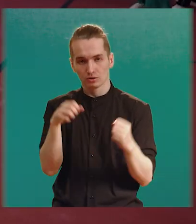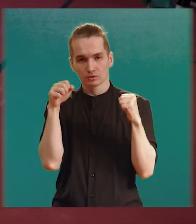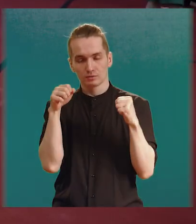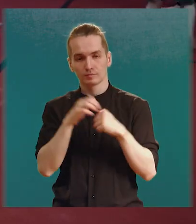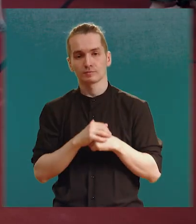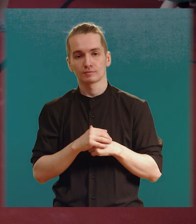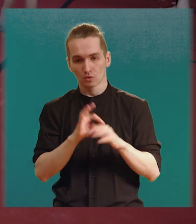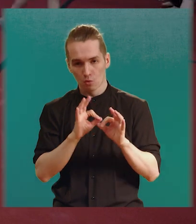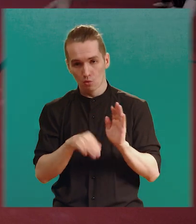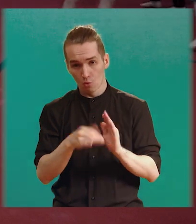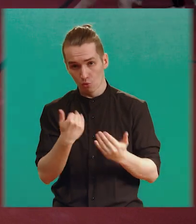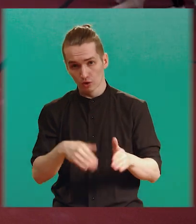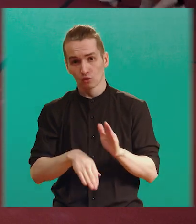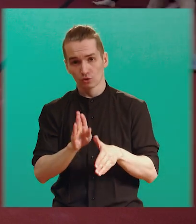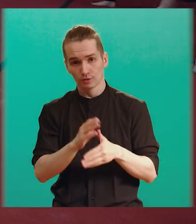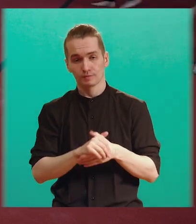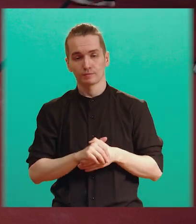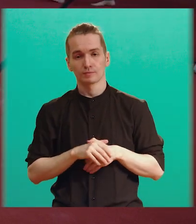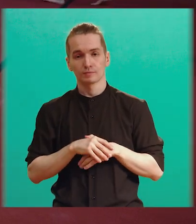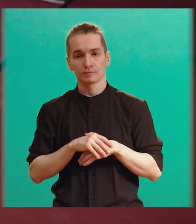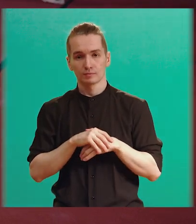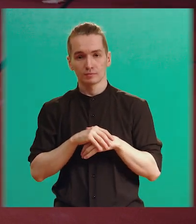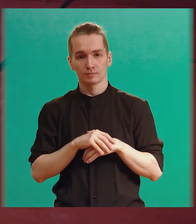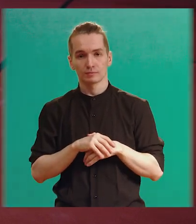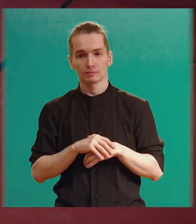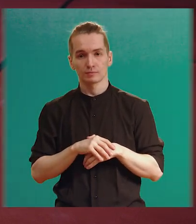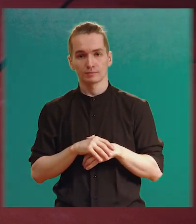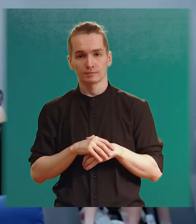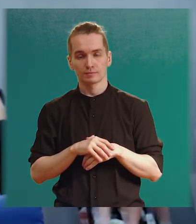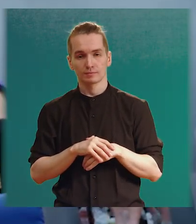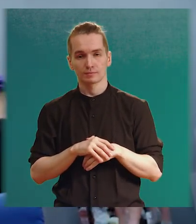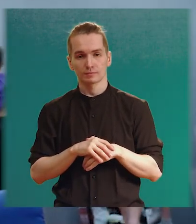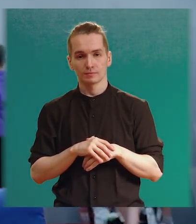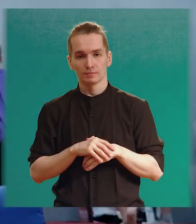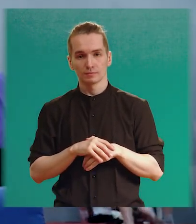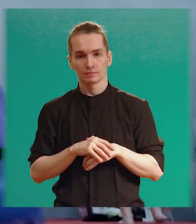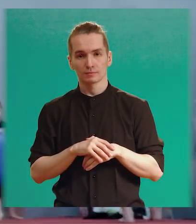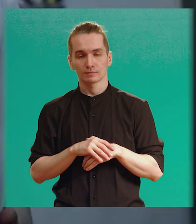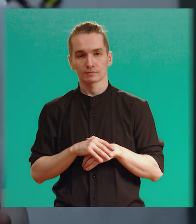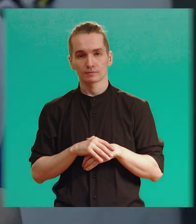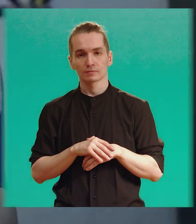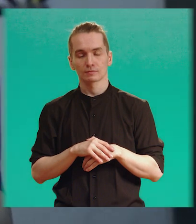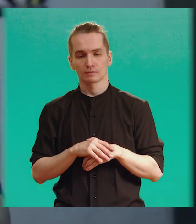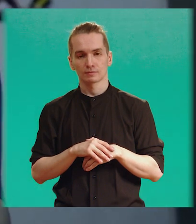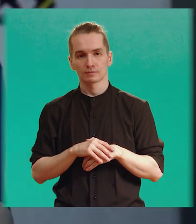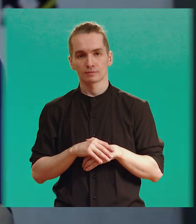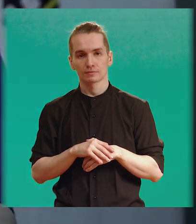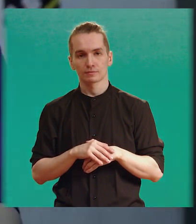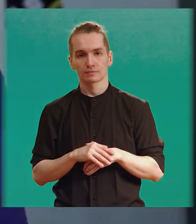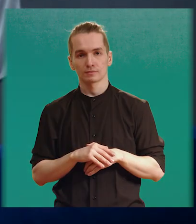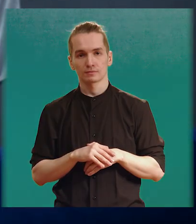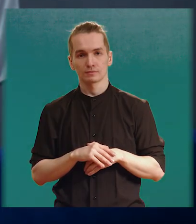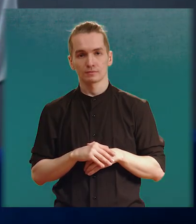Уже лучше. Руки теперь отсюда. Оп, и к себе. Плечи подняли. ДИНАМИЧНАЯ МУЗЫКА